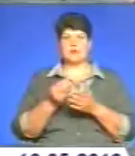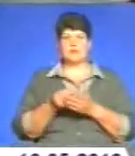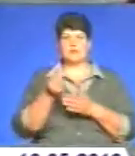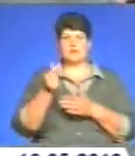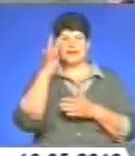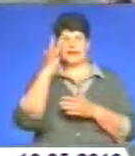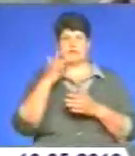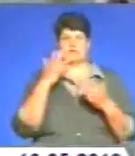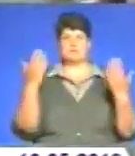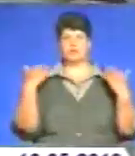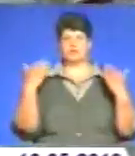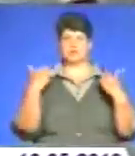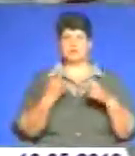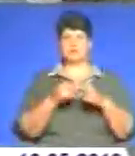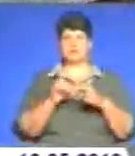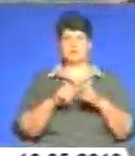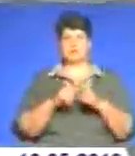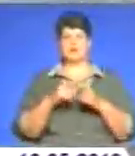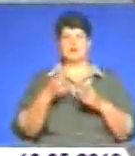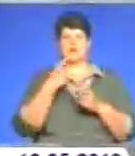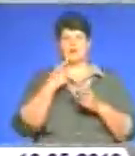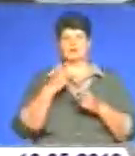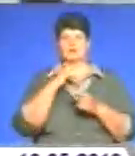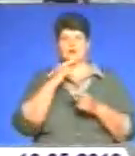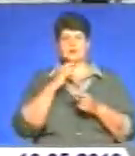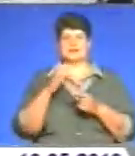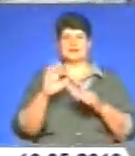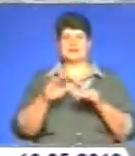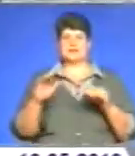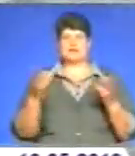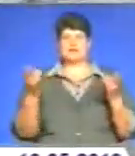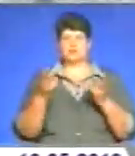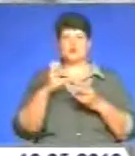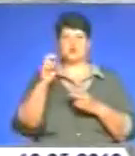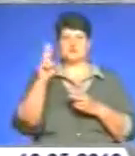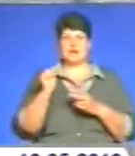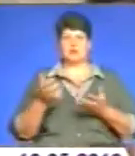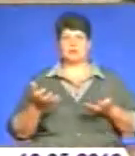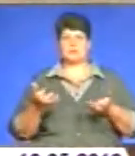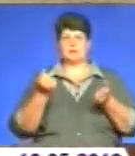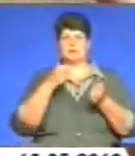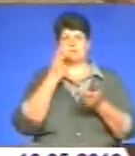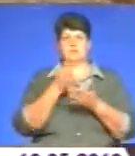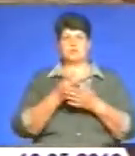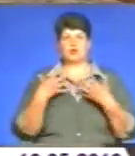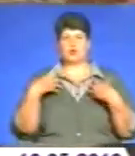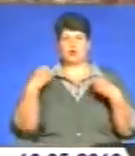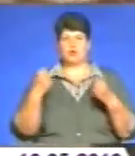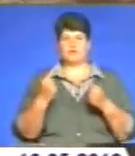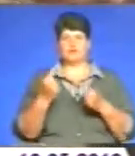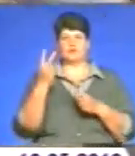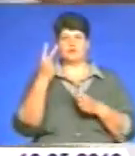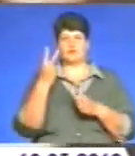Особливо увагу зосереджують на дітях, які потребують соціальної підтримки. Уряд передбачає оздоровлення та відпочинок більше, ніж 2,5